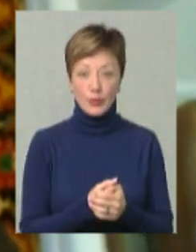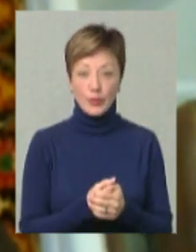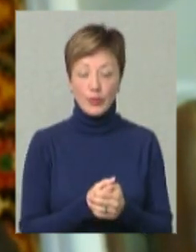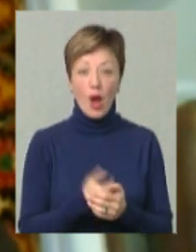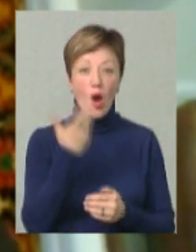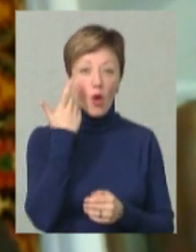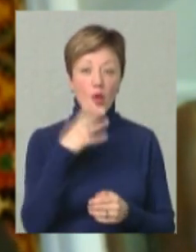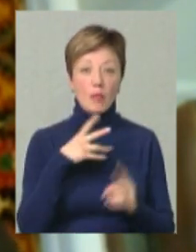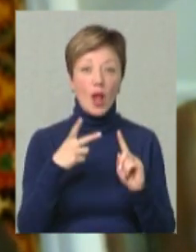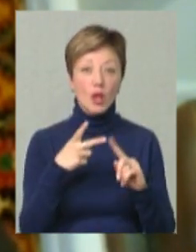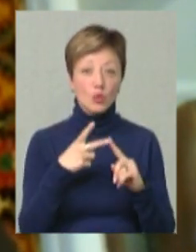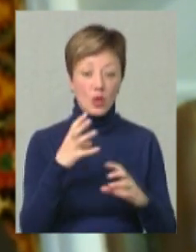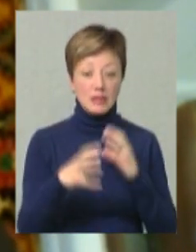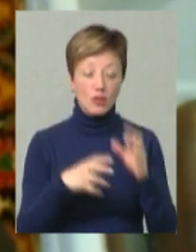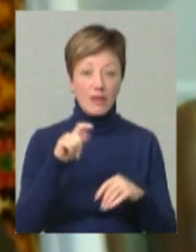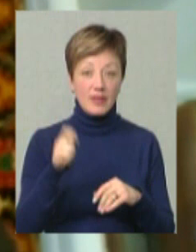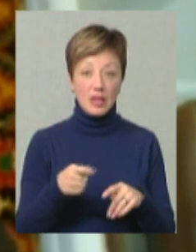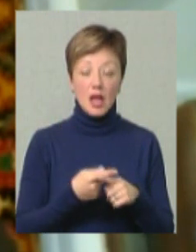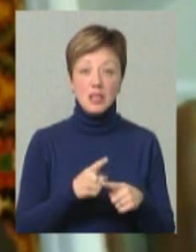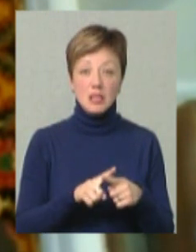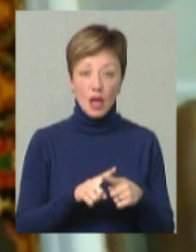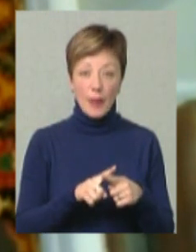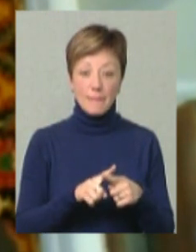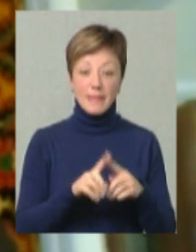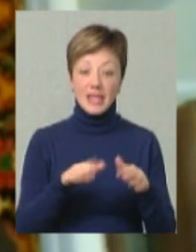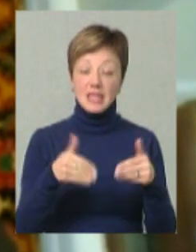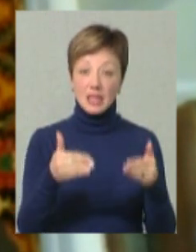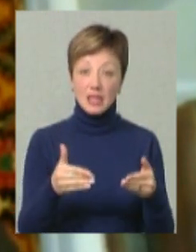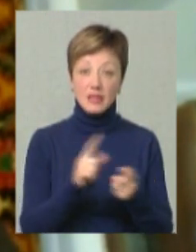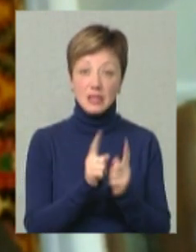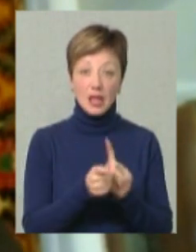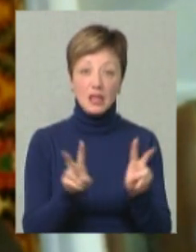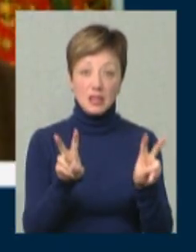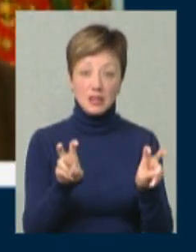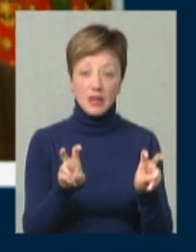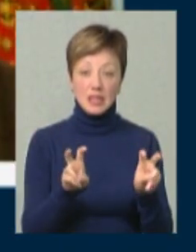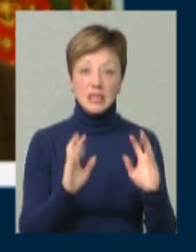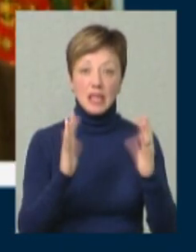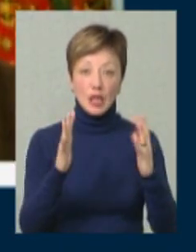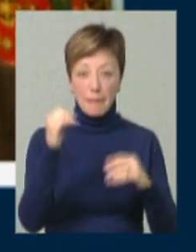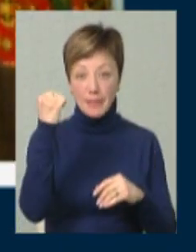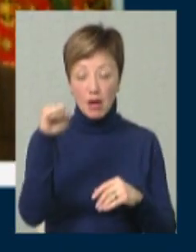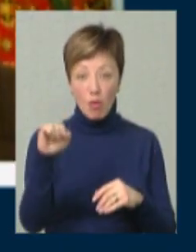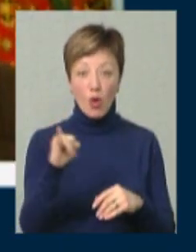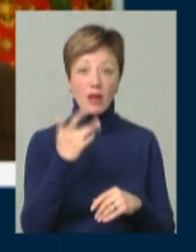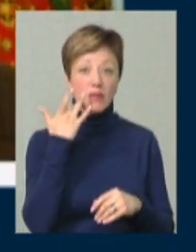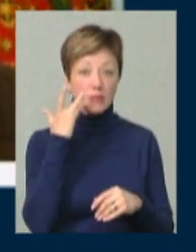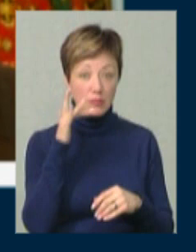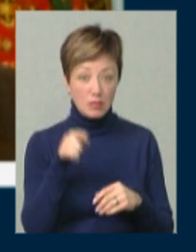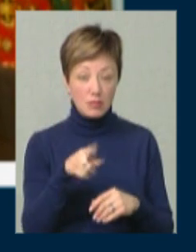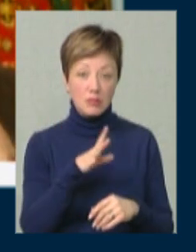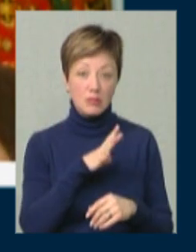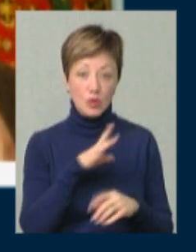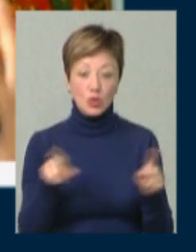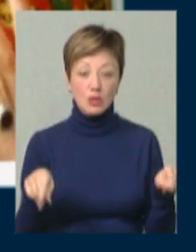Коли була Друга світова війна, то ця ініціатива стала називатися «Сади перемоги», і в Сполучених Штатах